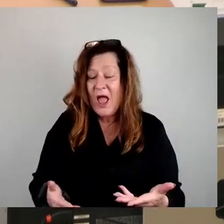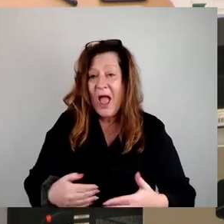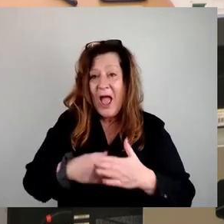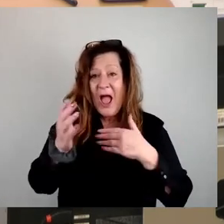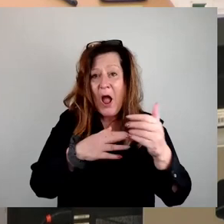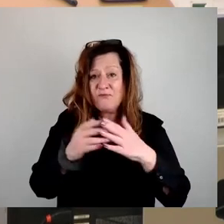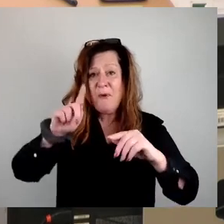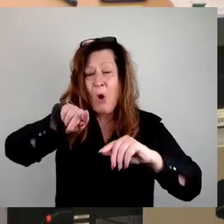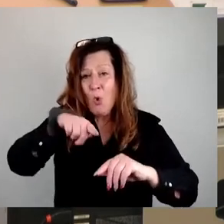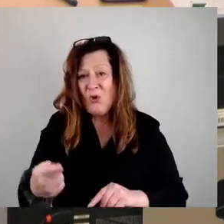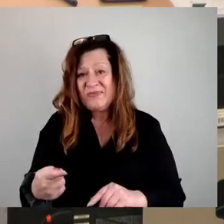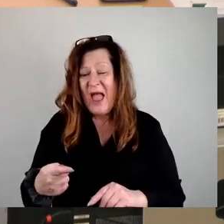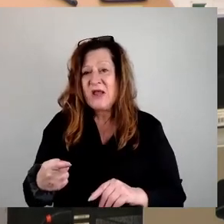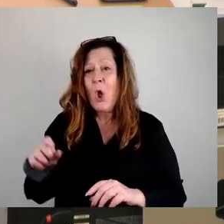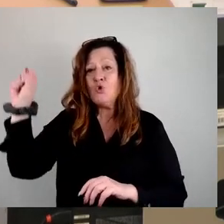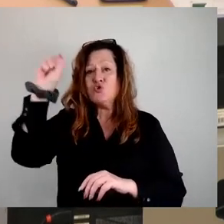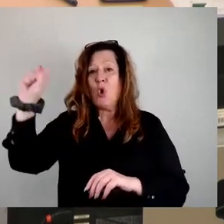Das ist die Botschaft des heutigen Tages.